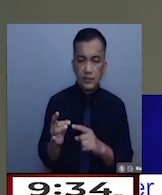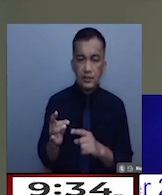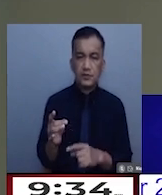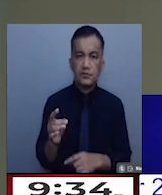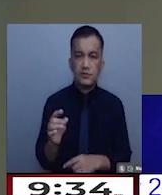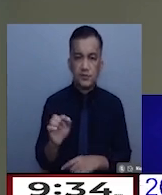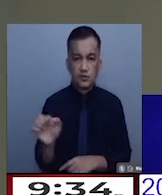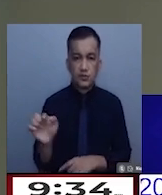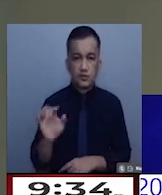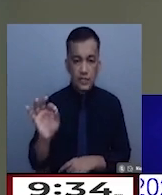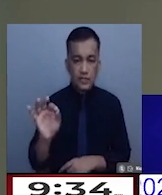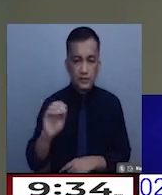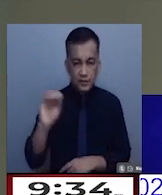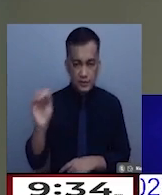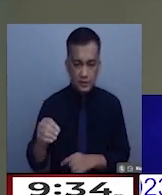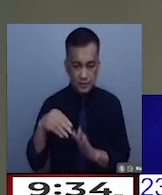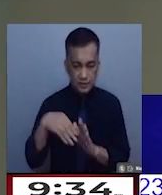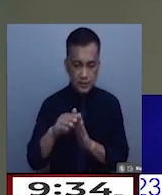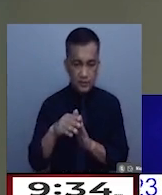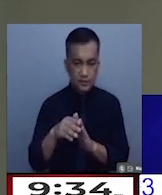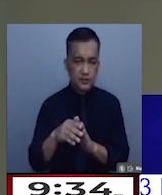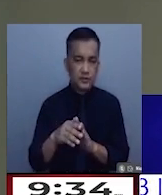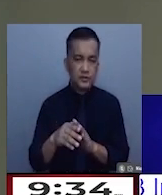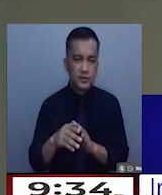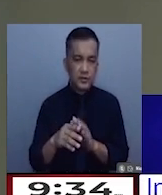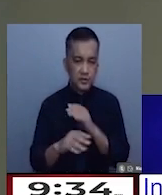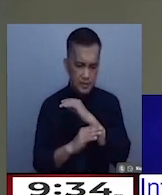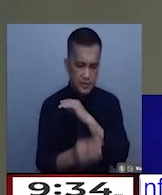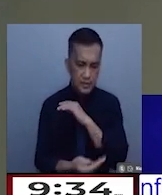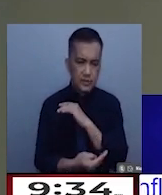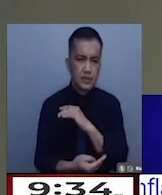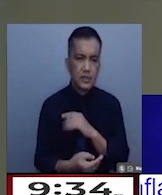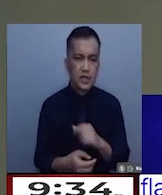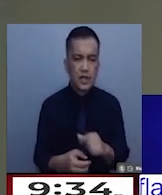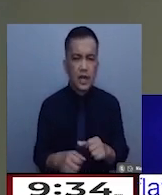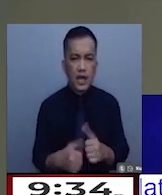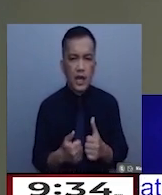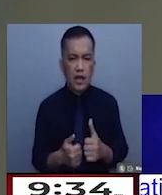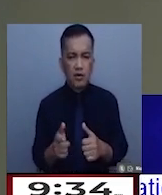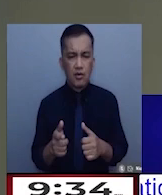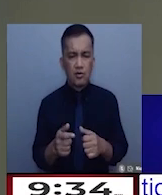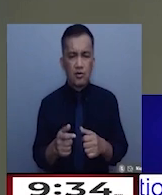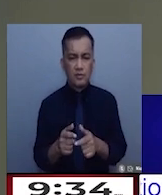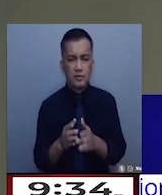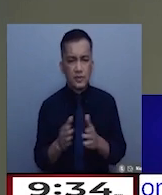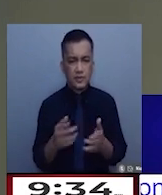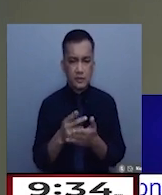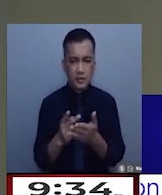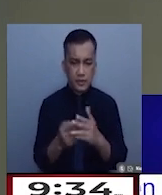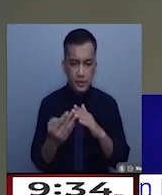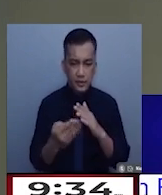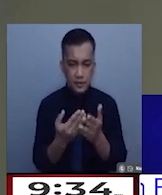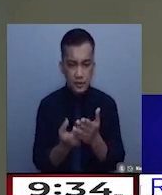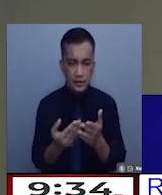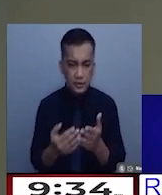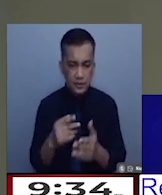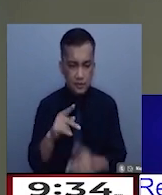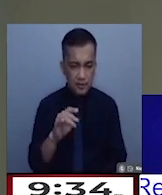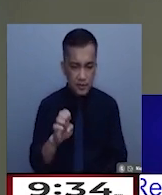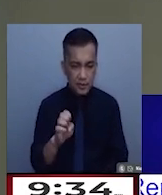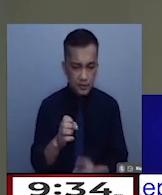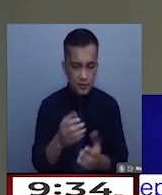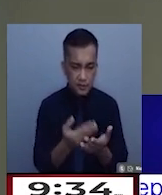ng inflation basket, gaano kalaki ang parte ng basic goods and prime commodities sa